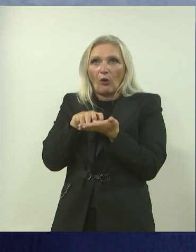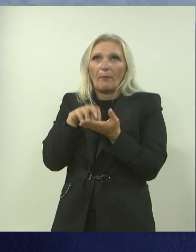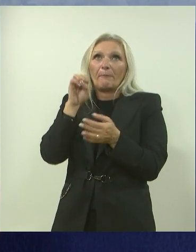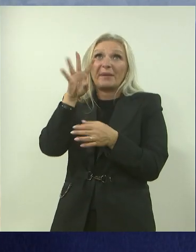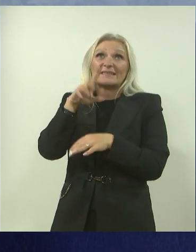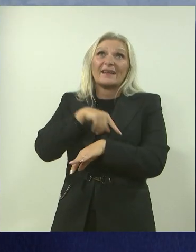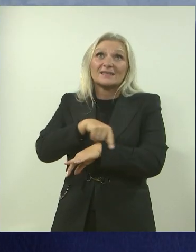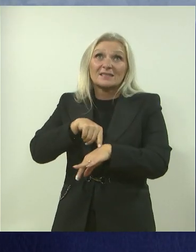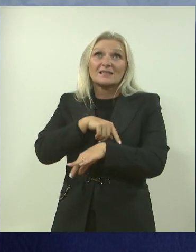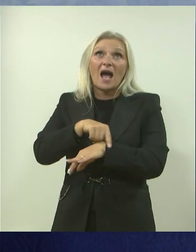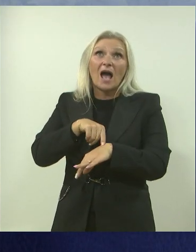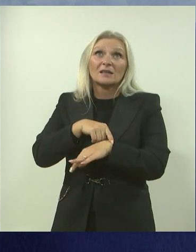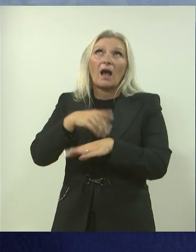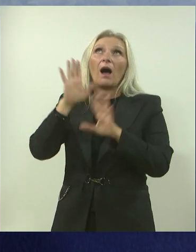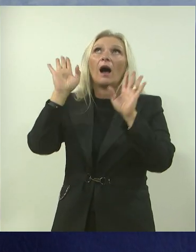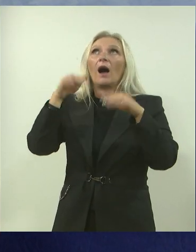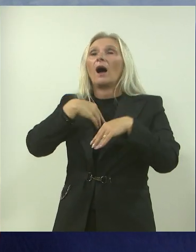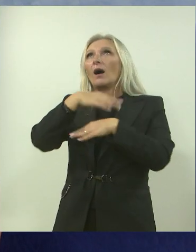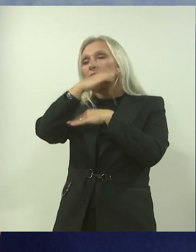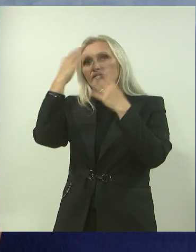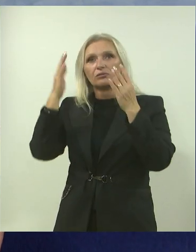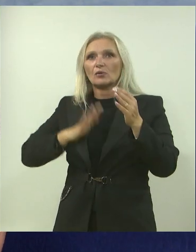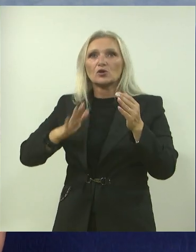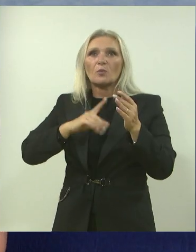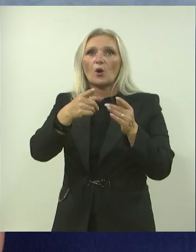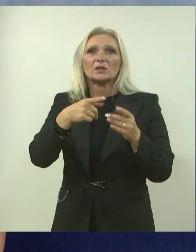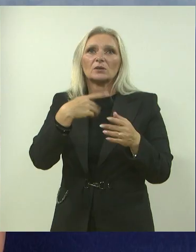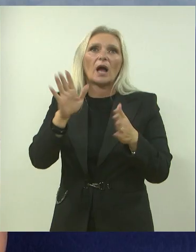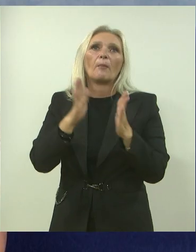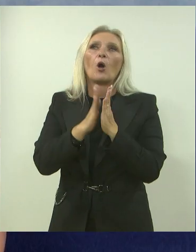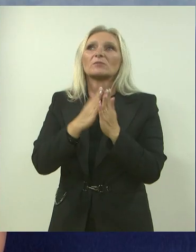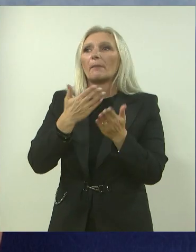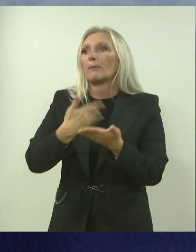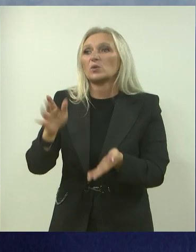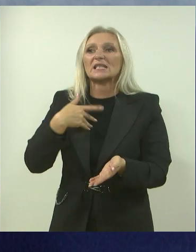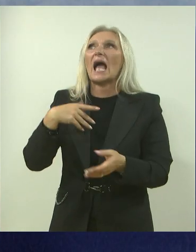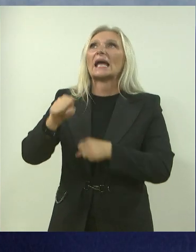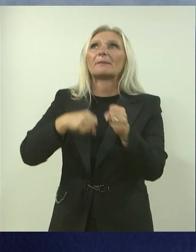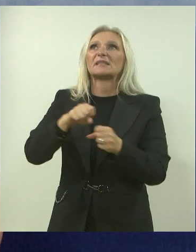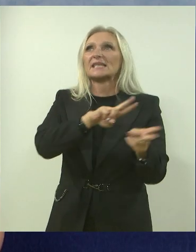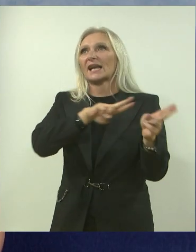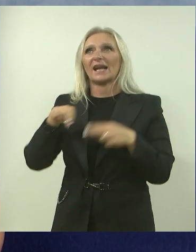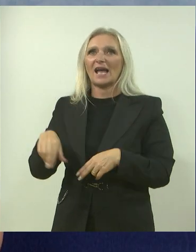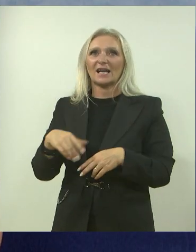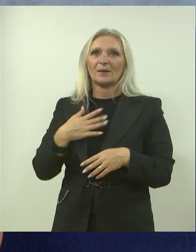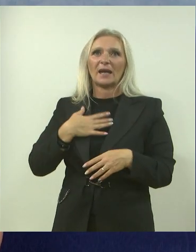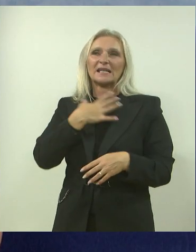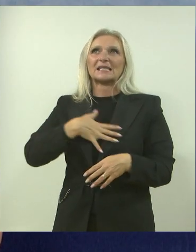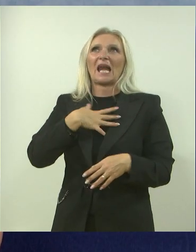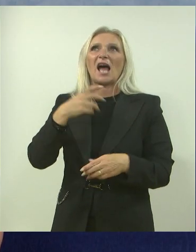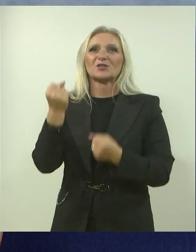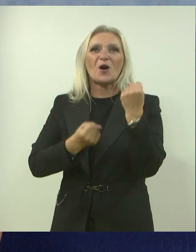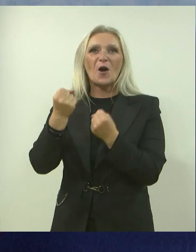15 sati, došlo mi više puta da velim, gospodinu puju iz udruge, gdje me pusti ja na biciklu, stvarno je mučno ovoga se